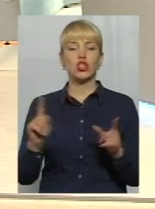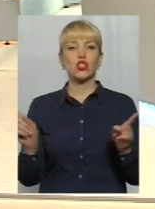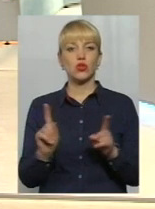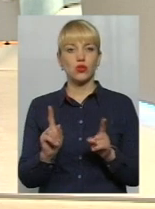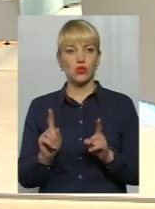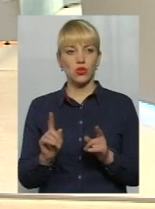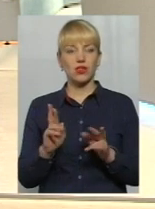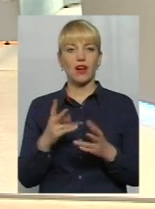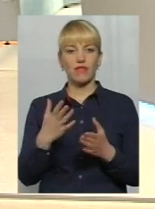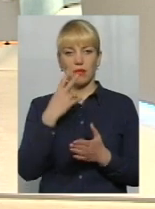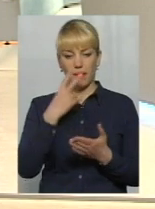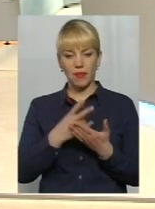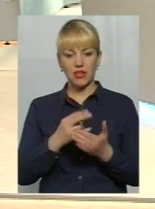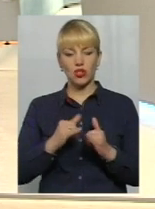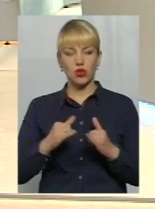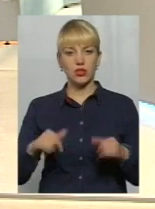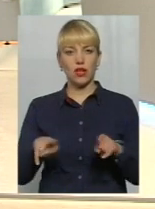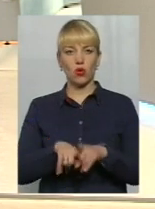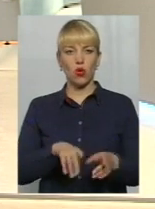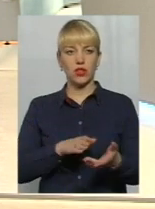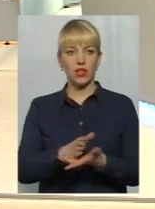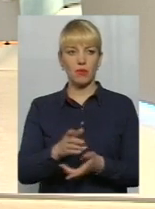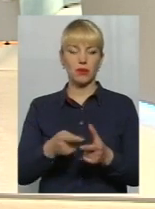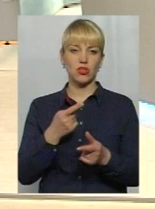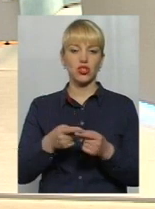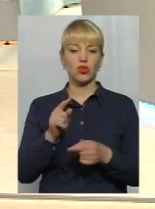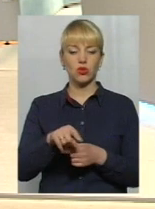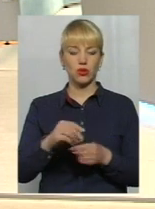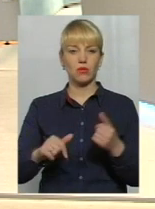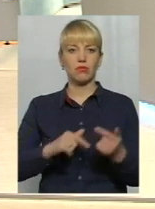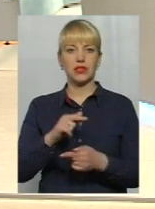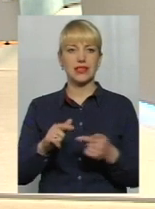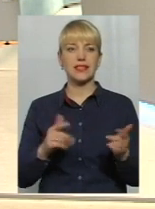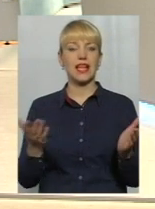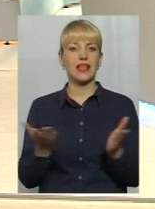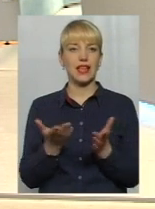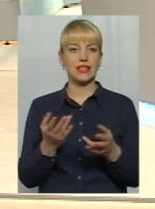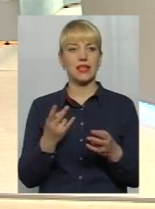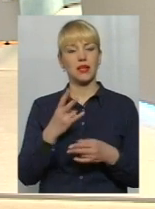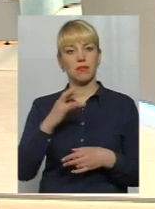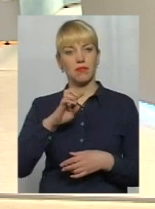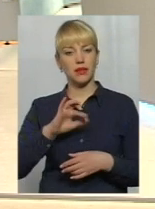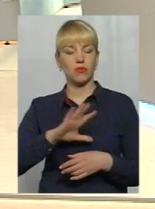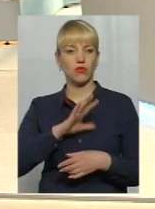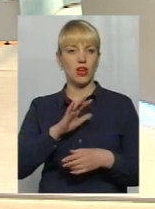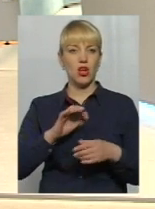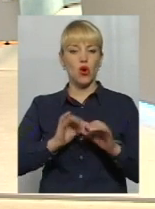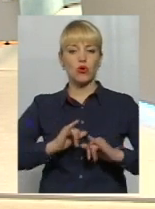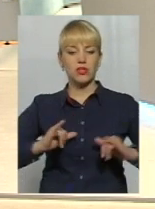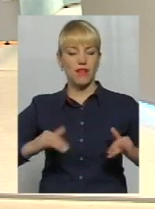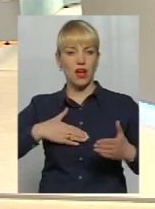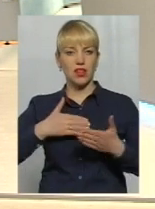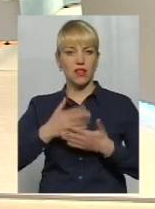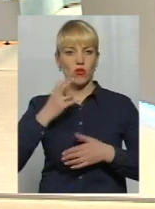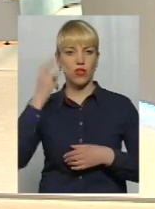Як ви бачите розвиток такого напрямку? Чи це той бізнес, який мав би активно розвиватися на Хмельниччині,